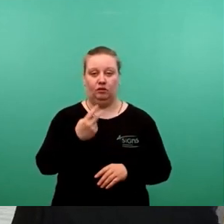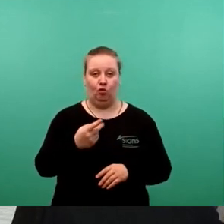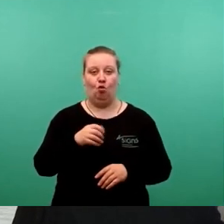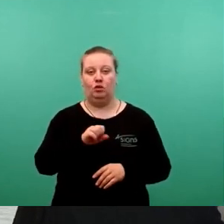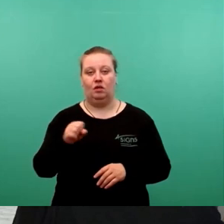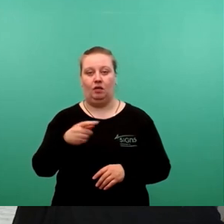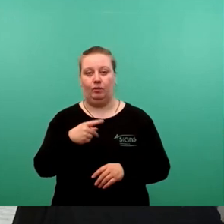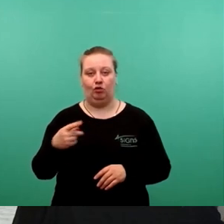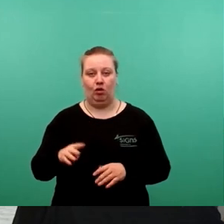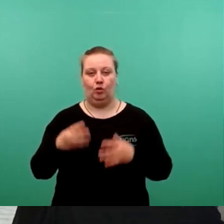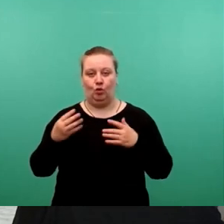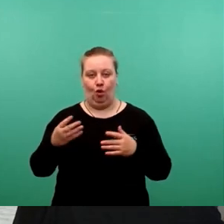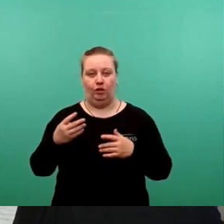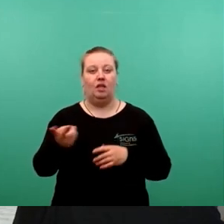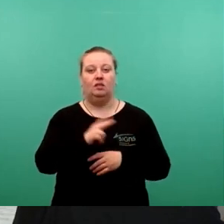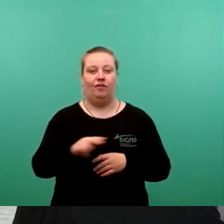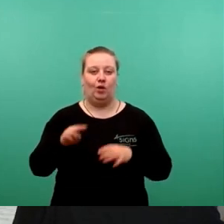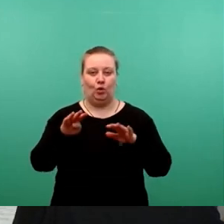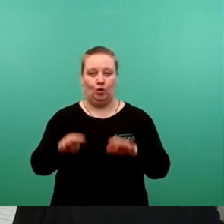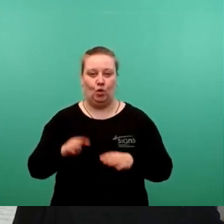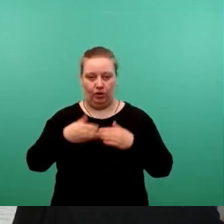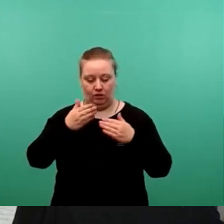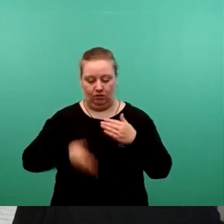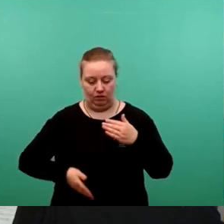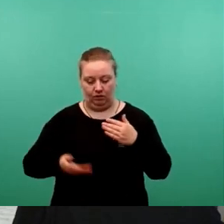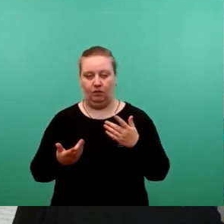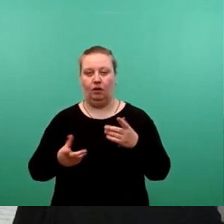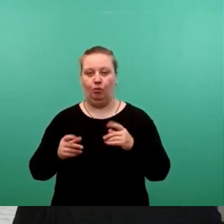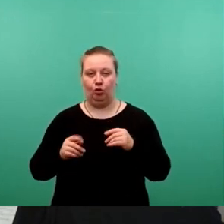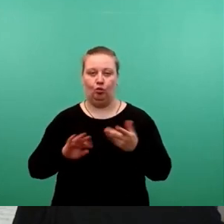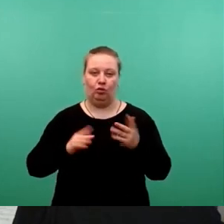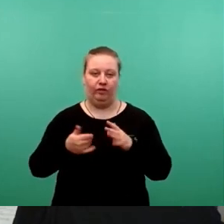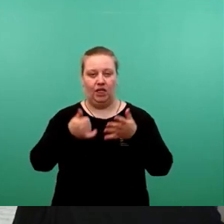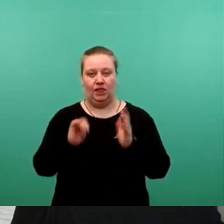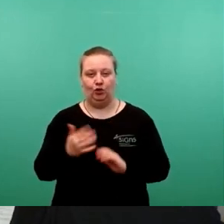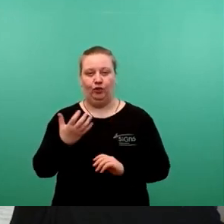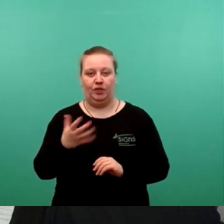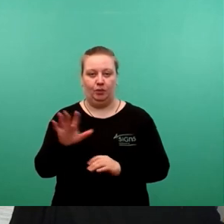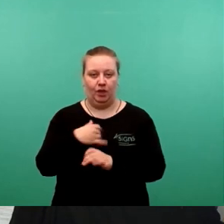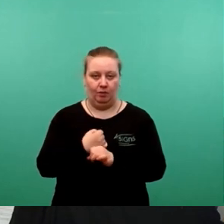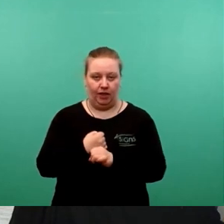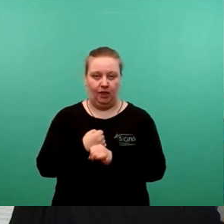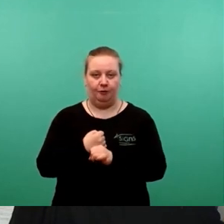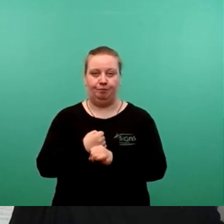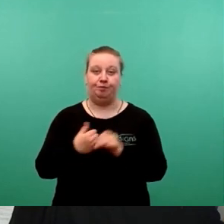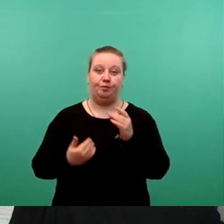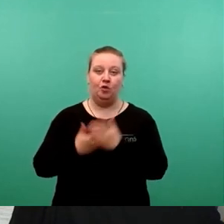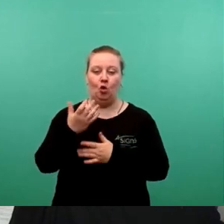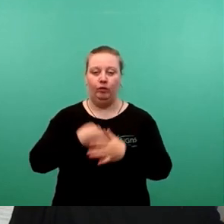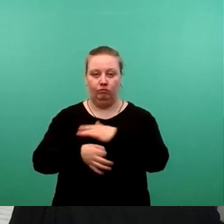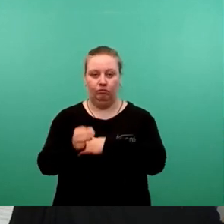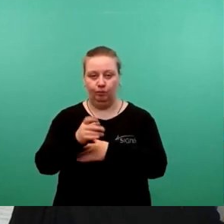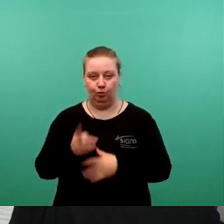9 laufen 2019 aus. Damit müssen etwa 650 Mitarbeiterinnen und Mitarbeiter neu untergebracht werden.